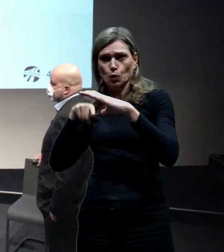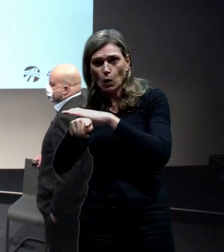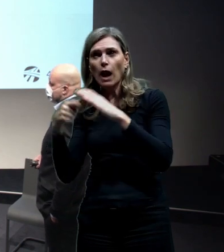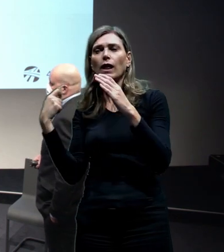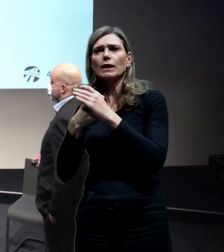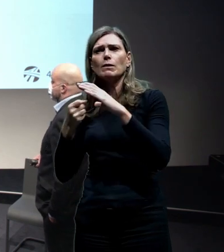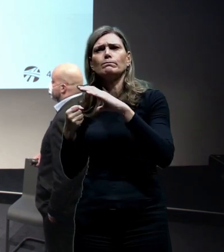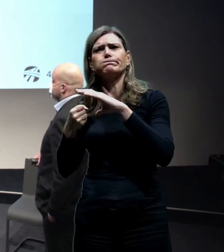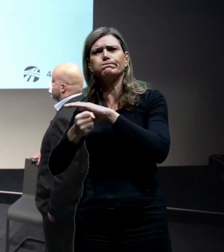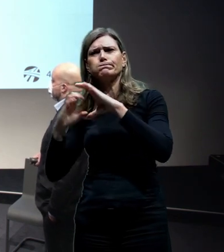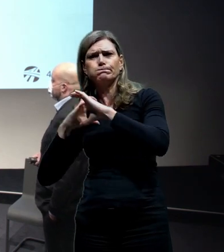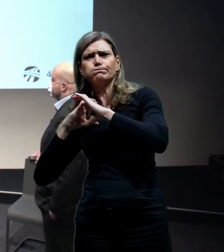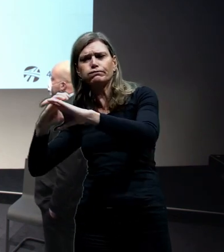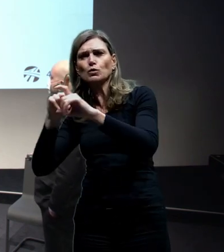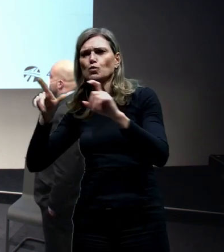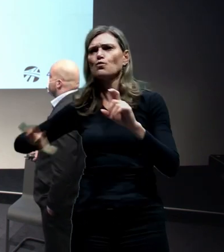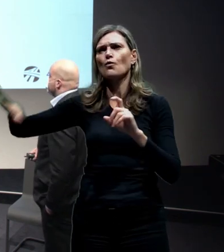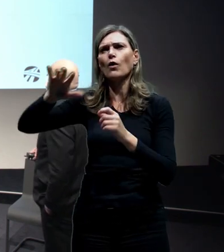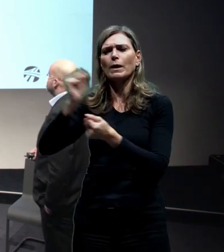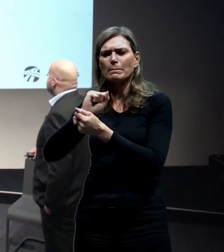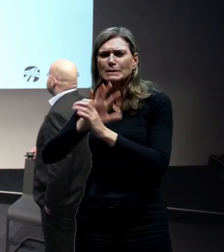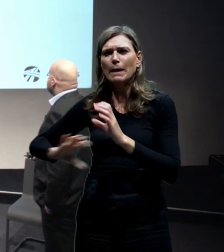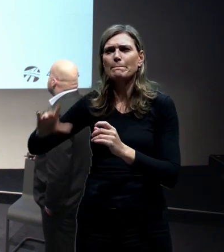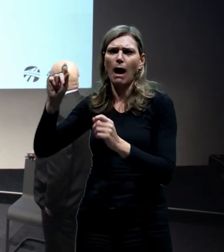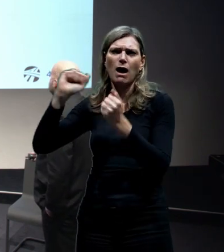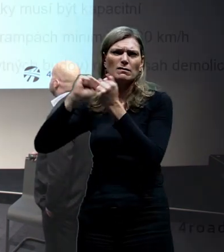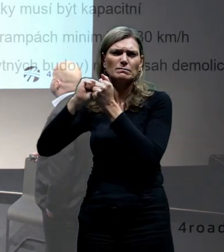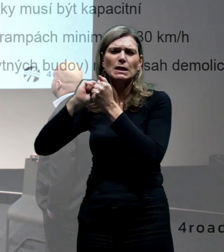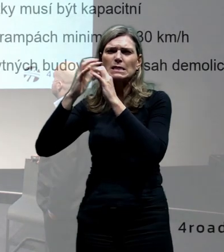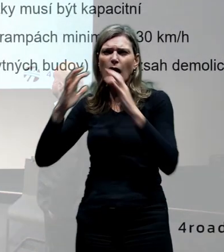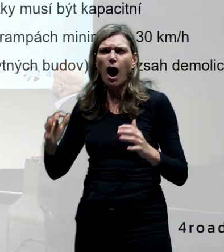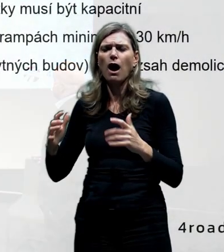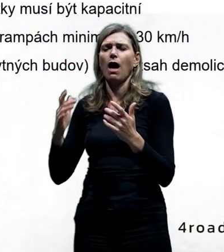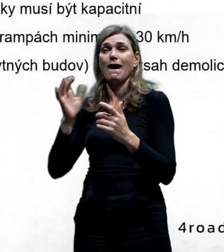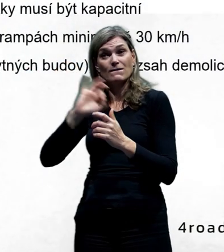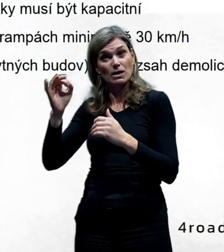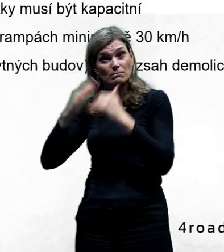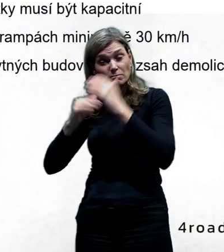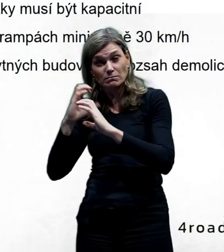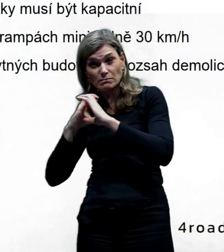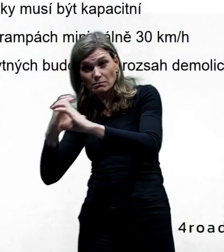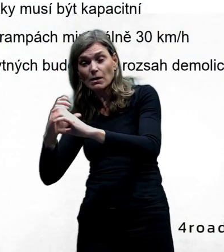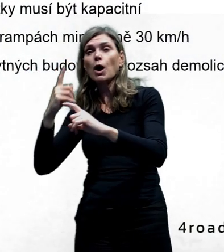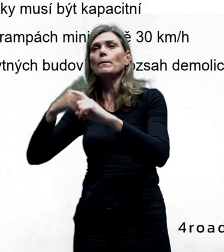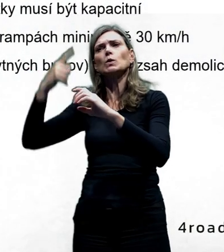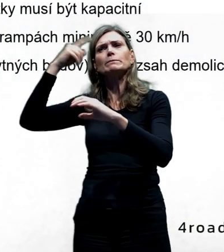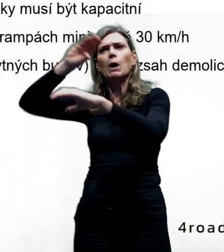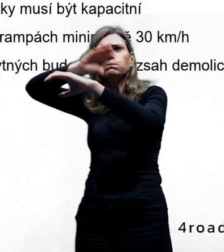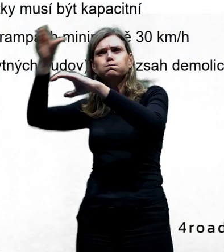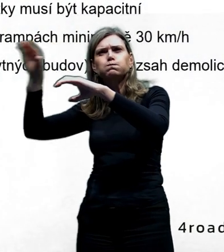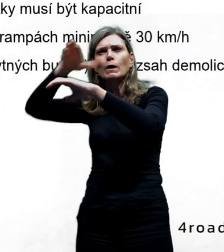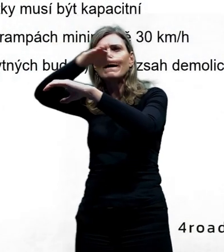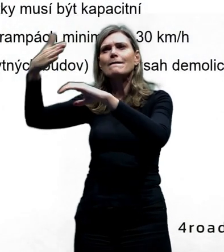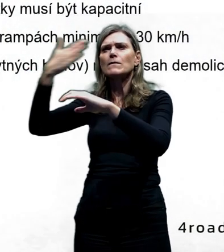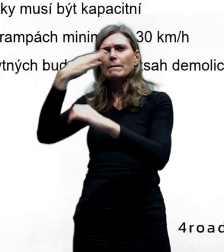aby se to dalo v té skále nebo pod tím terenem razit. Stejně tak jisté nadloží u hloubených tunelů. Je